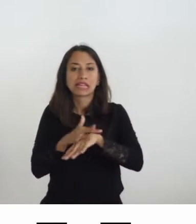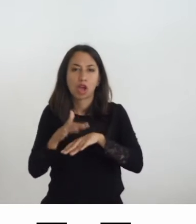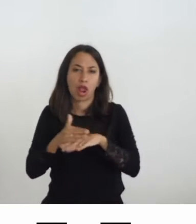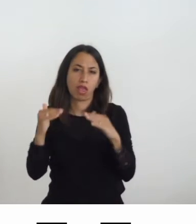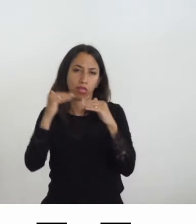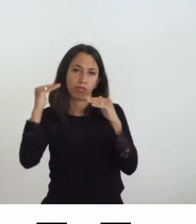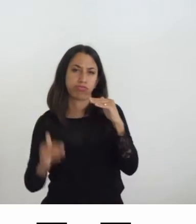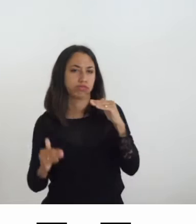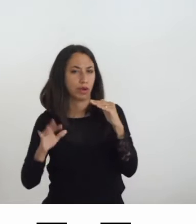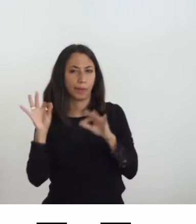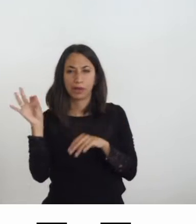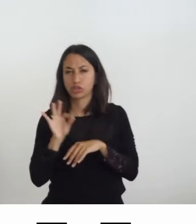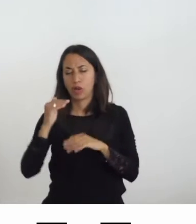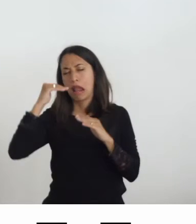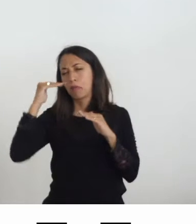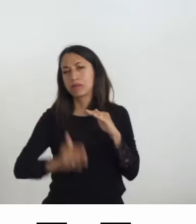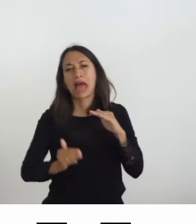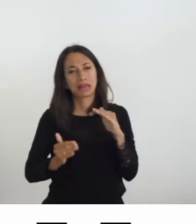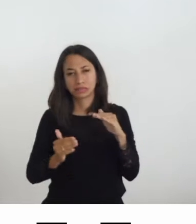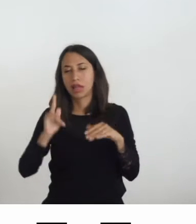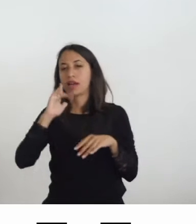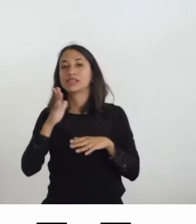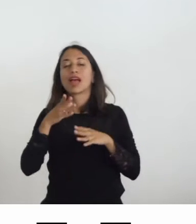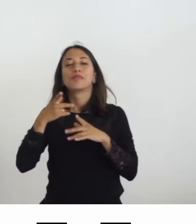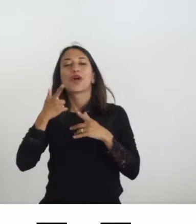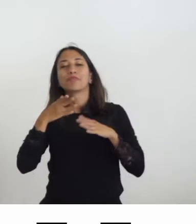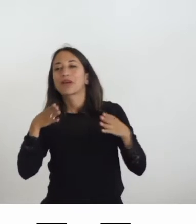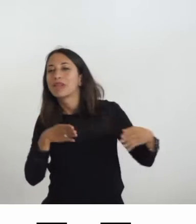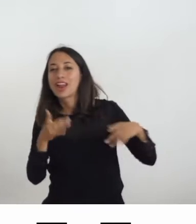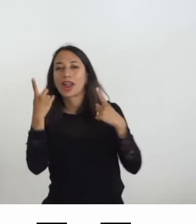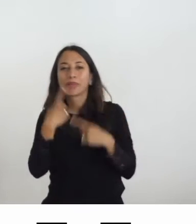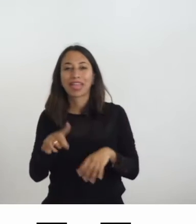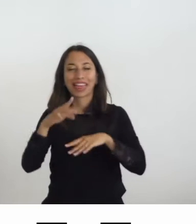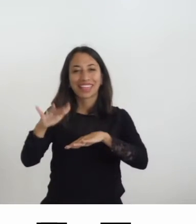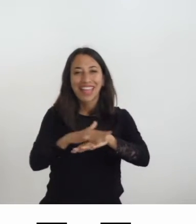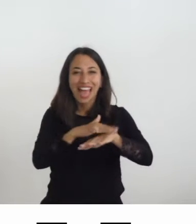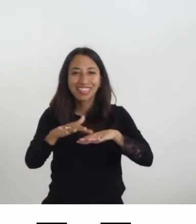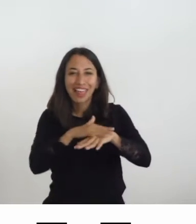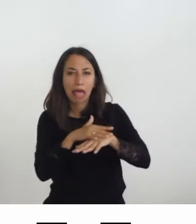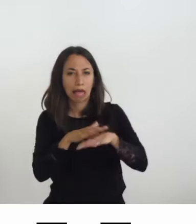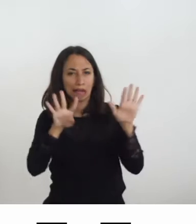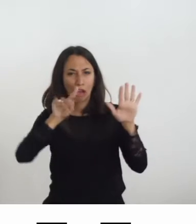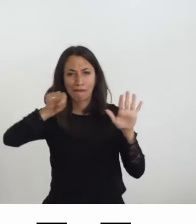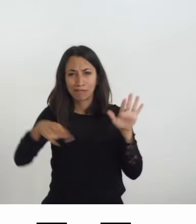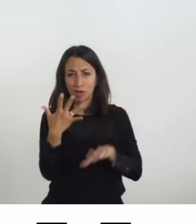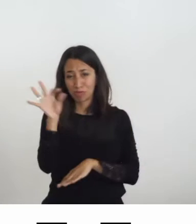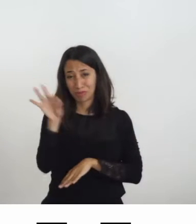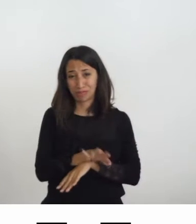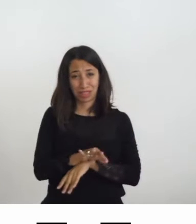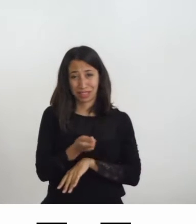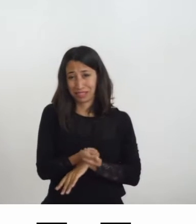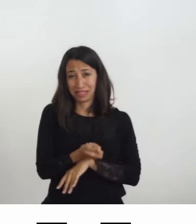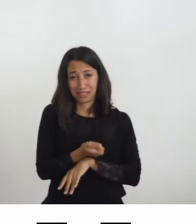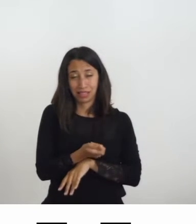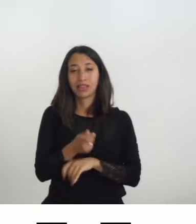particolare percorsi tattili o podotattili sono 9,5%, video